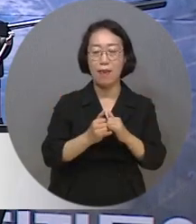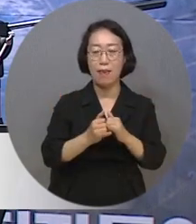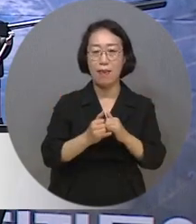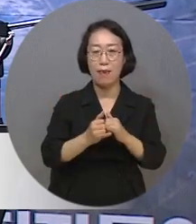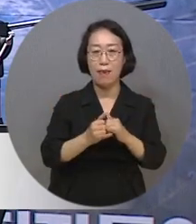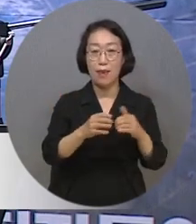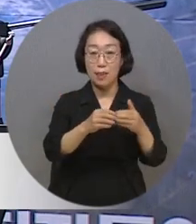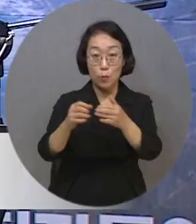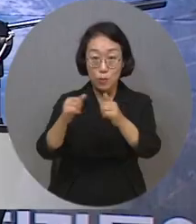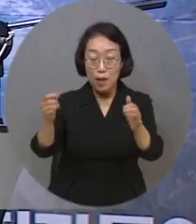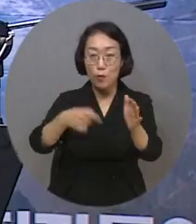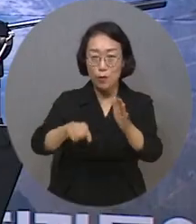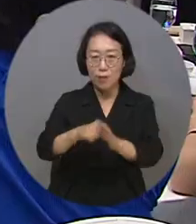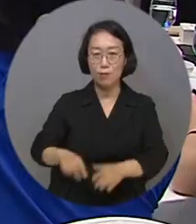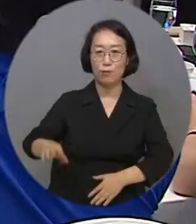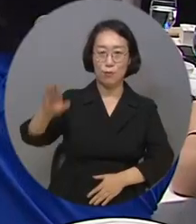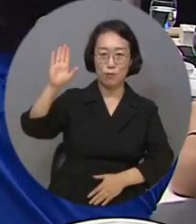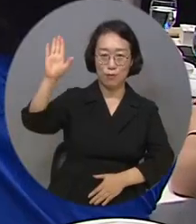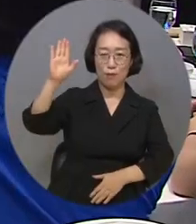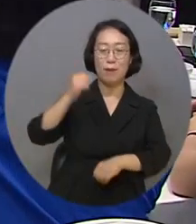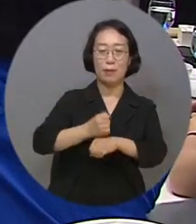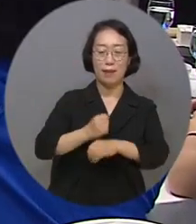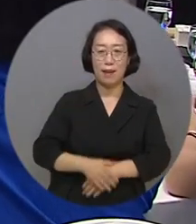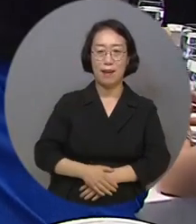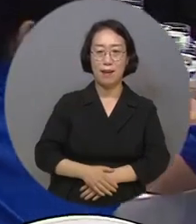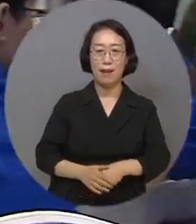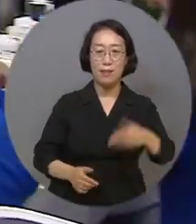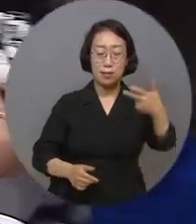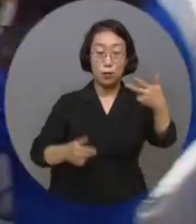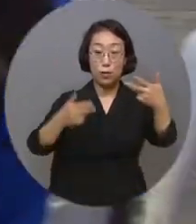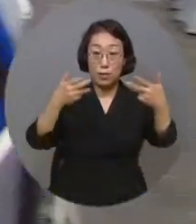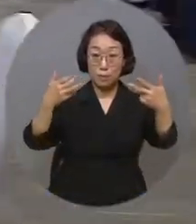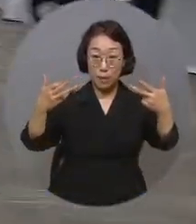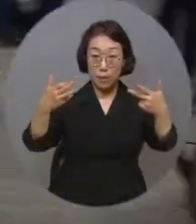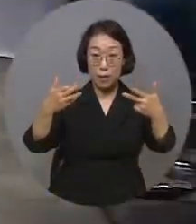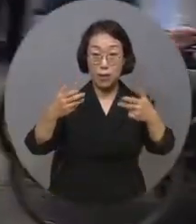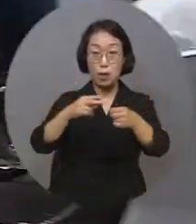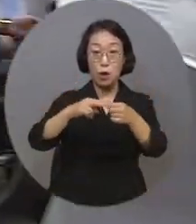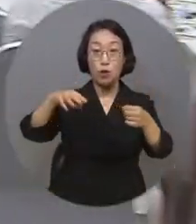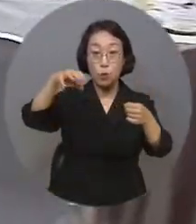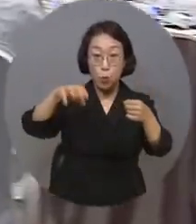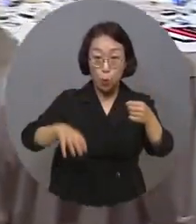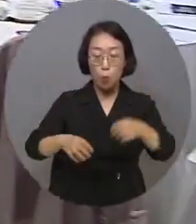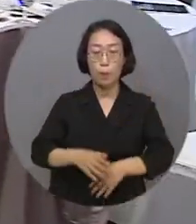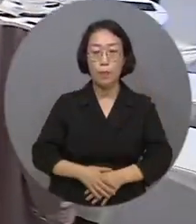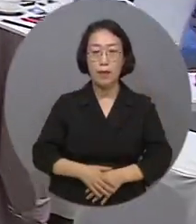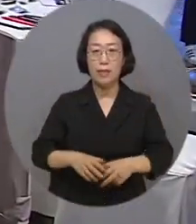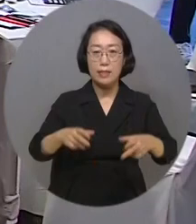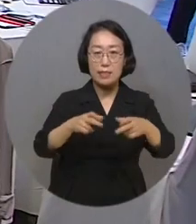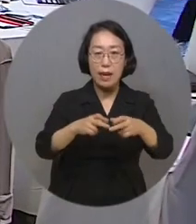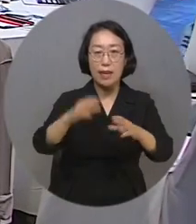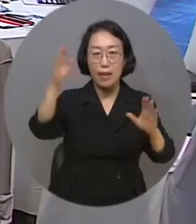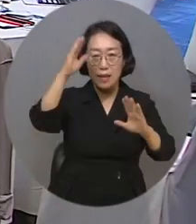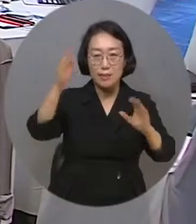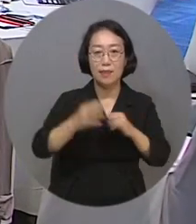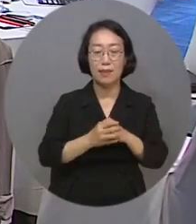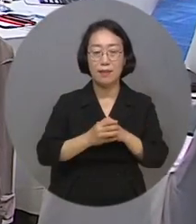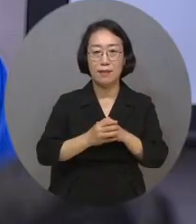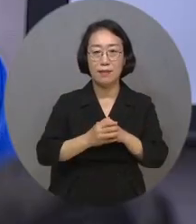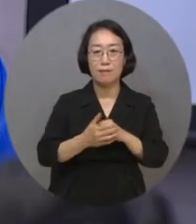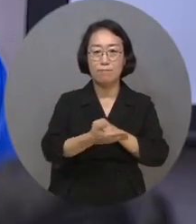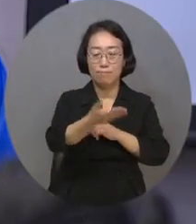다음과 같이 선사합니다. 지난 18일 서울 여의도 전경영회관에서 장애 청년드림팀 발대식이